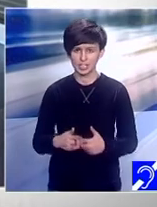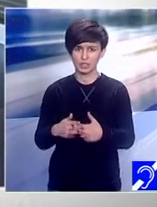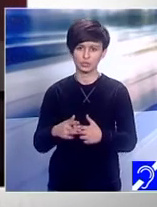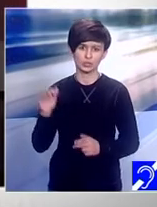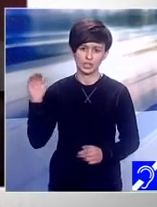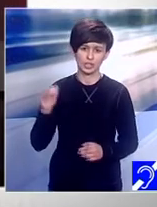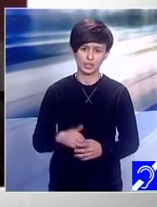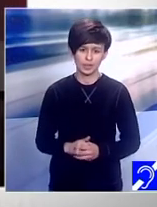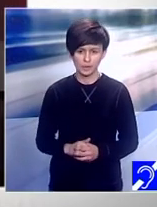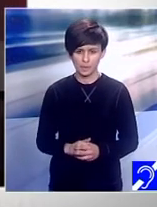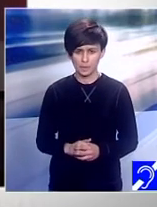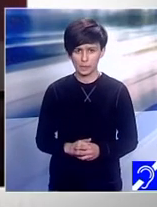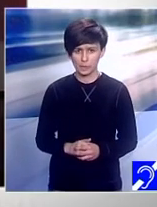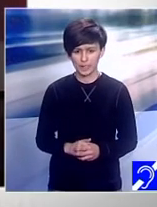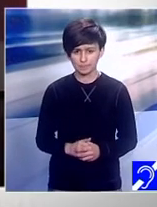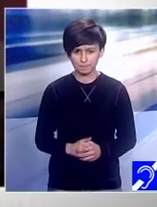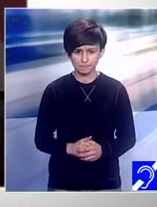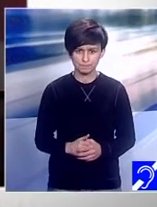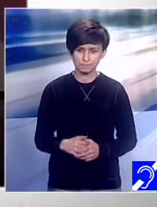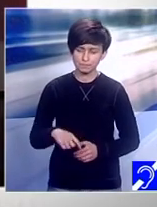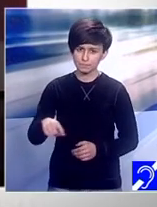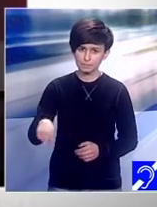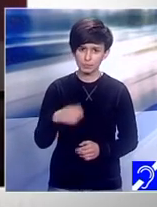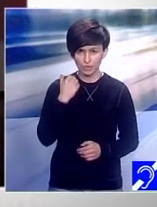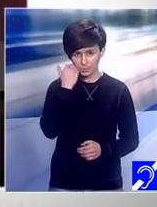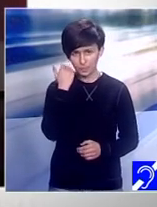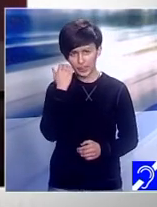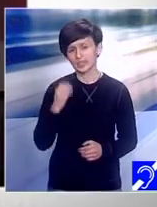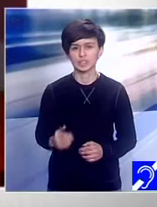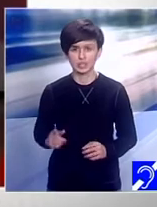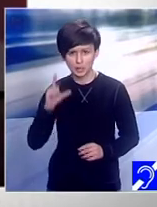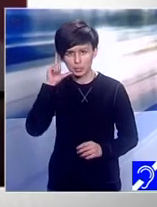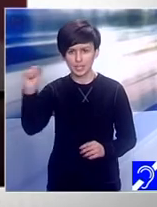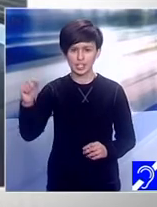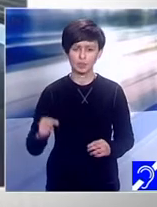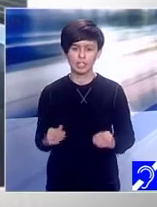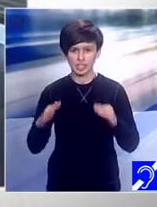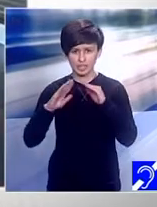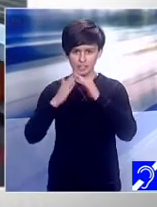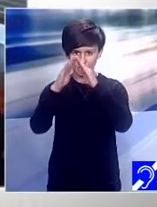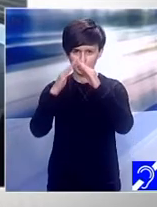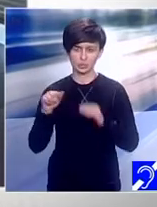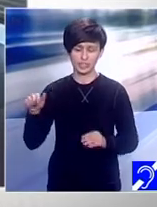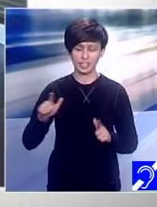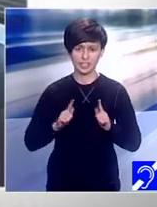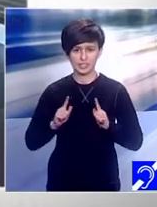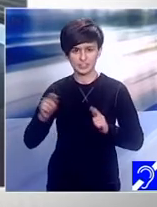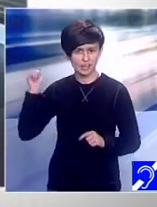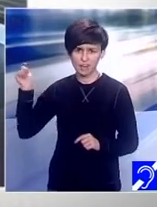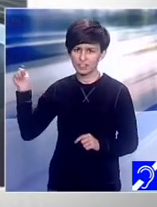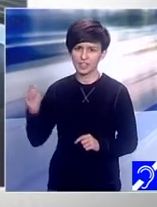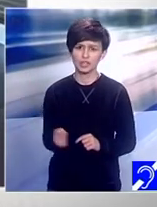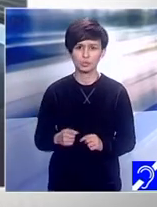Când mergem la munte, stă afară mai tot timpul. Câini, pisici, orice animal,